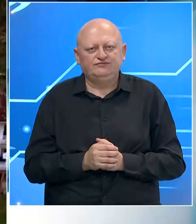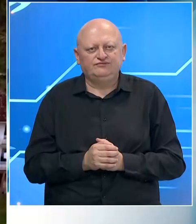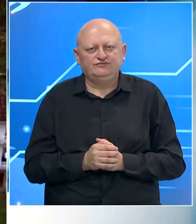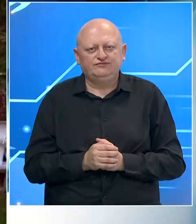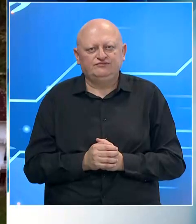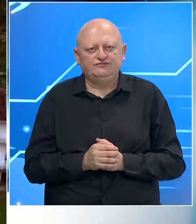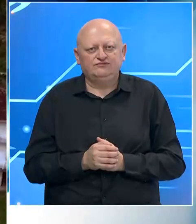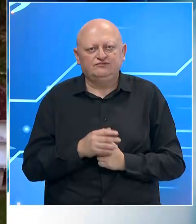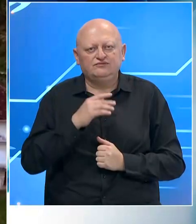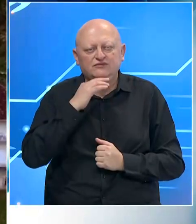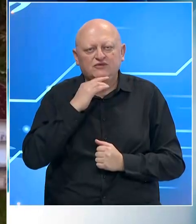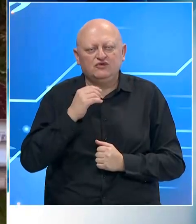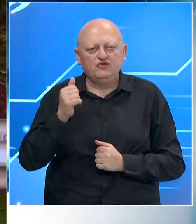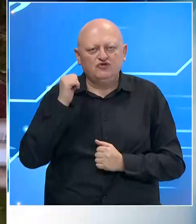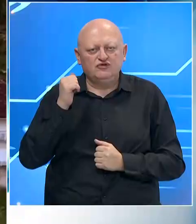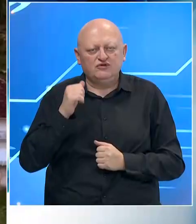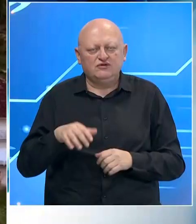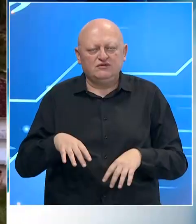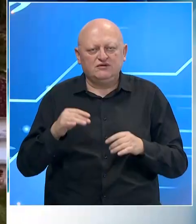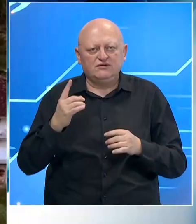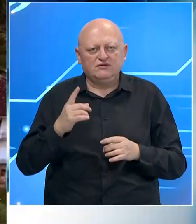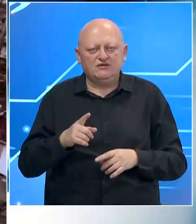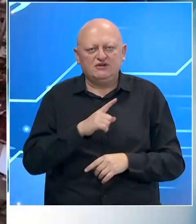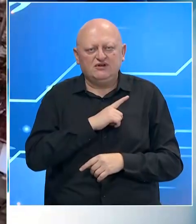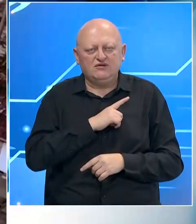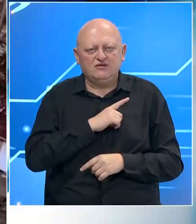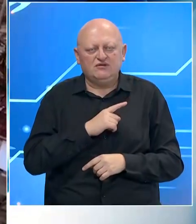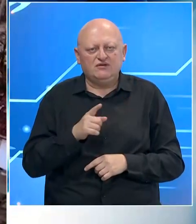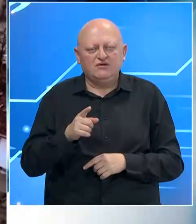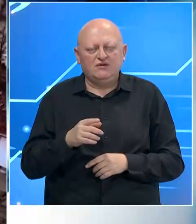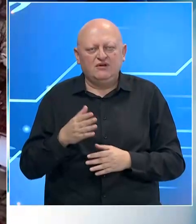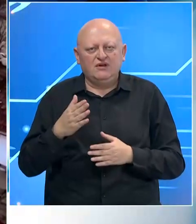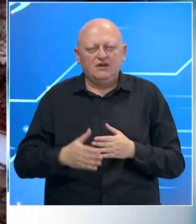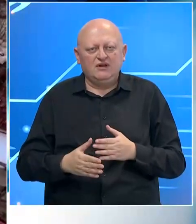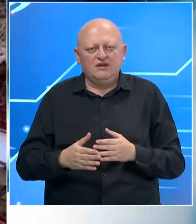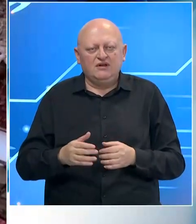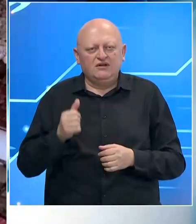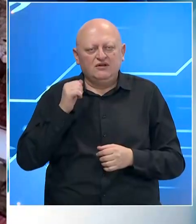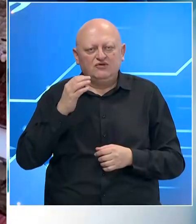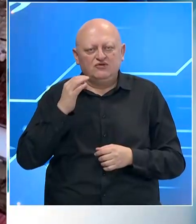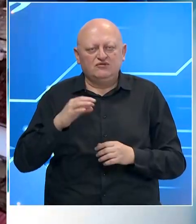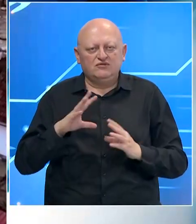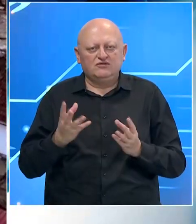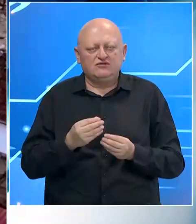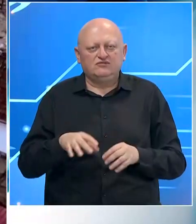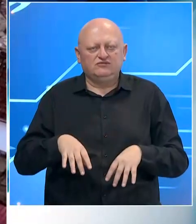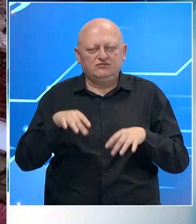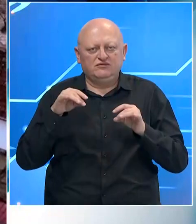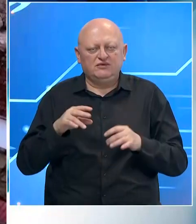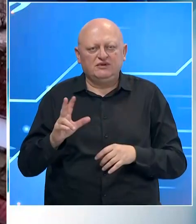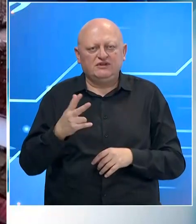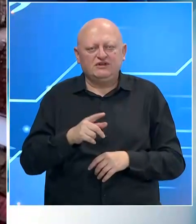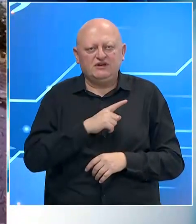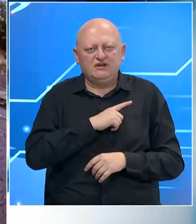U subotu, dakle jučer, pronađena je jedna žrtva, tako da je sa krajem jučerašnjeg dana ukupno pronađeno 13